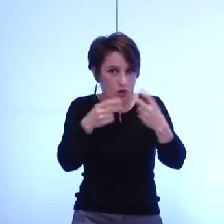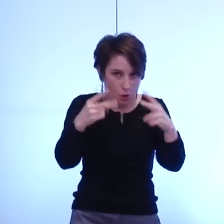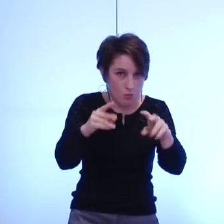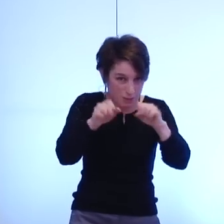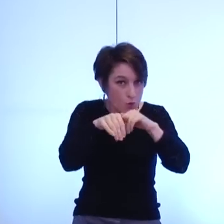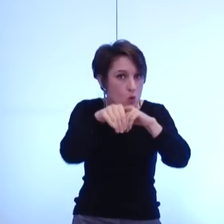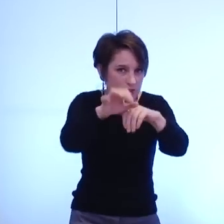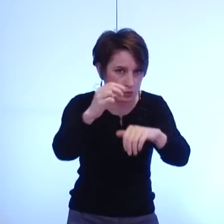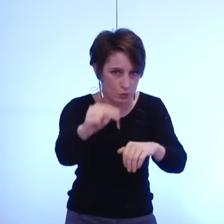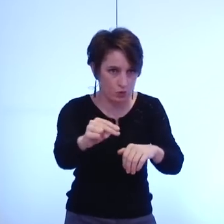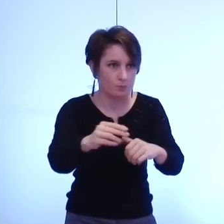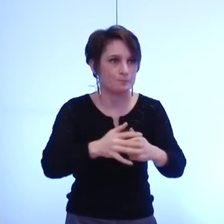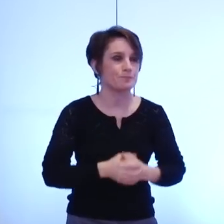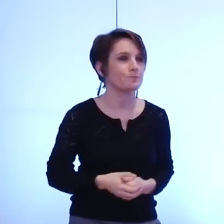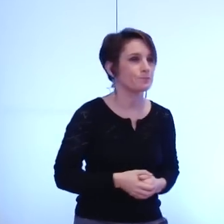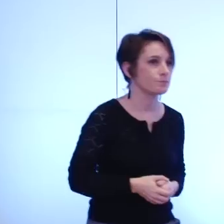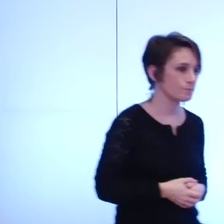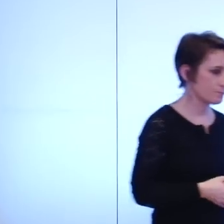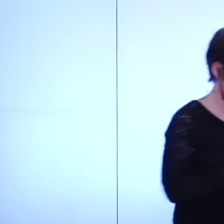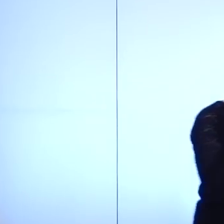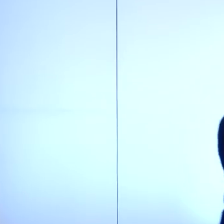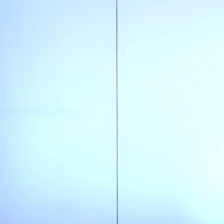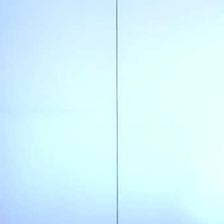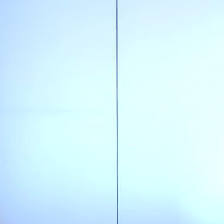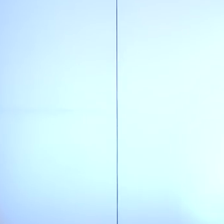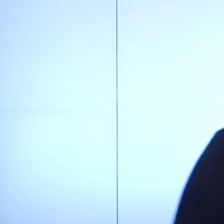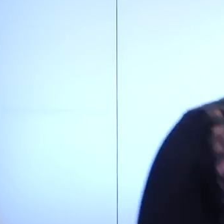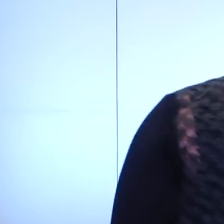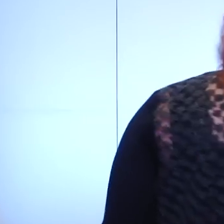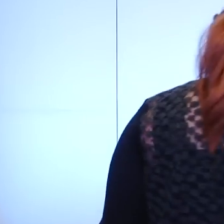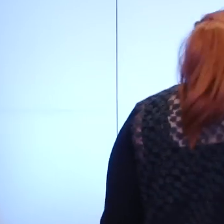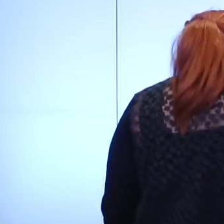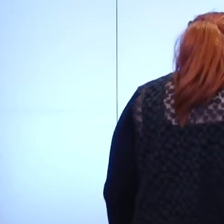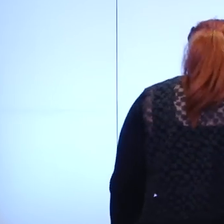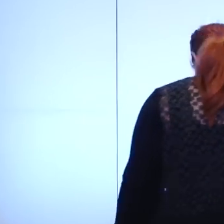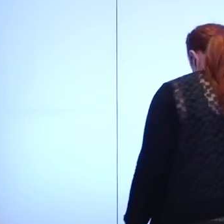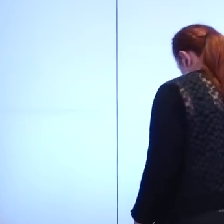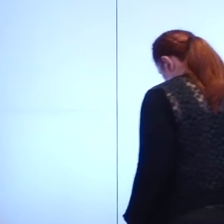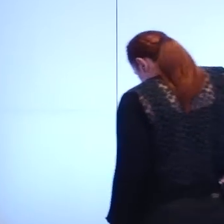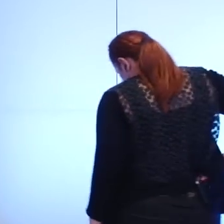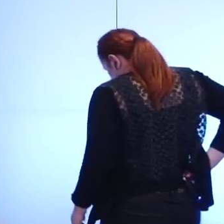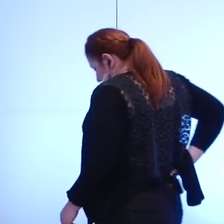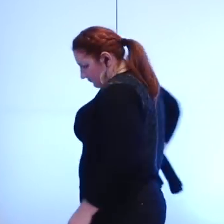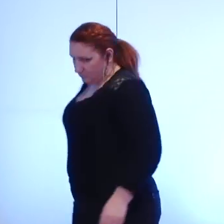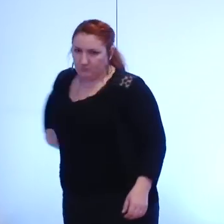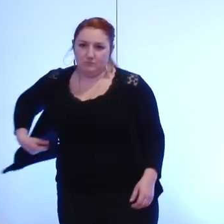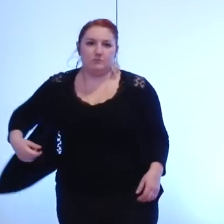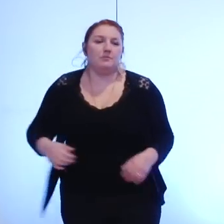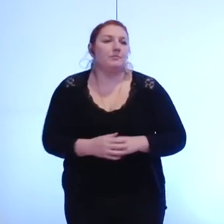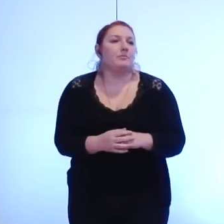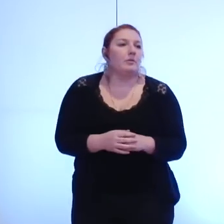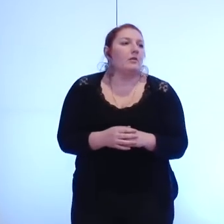une raison supplémentaire permettez-moi de le dire en passant de vouloir changer cet